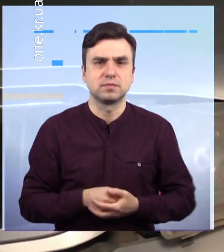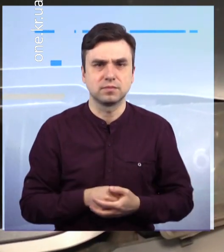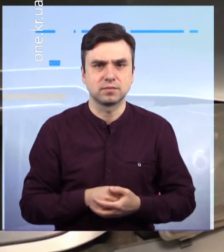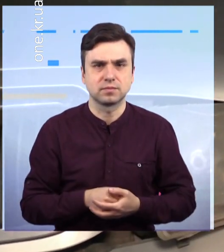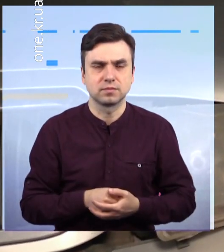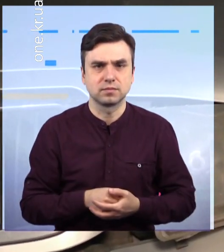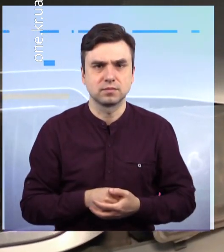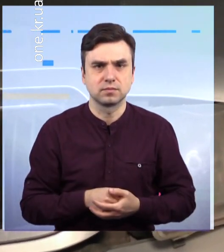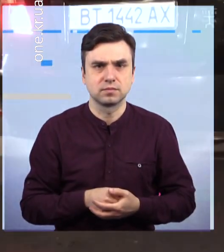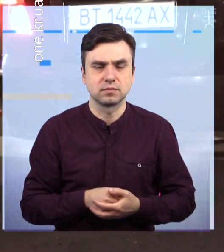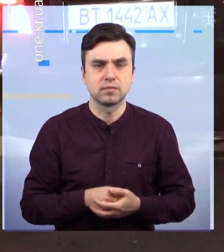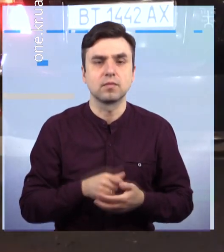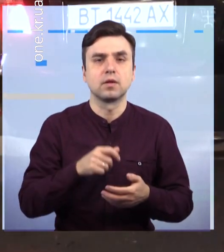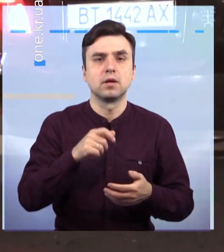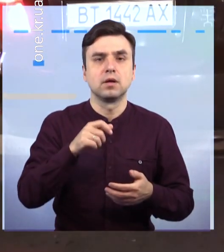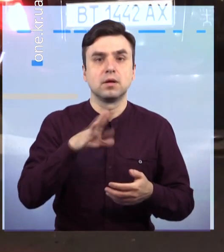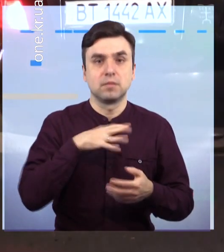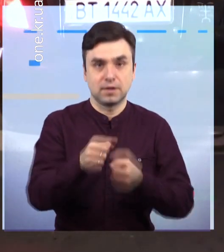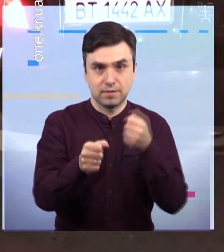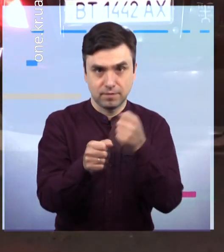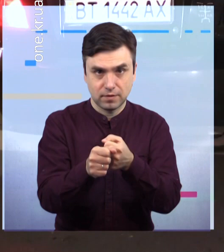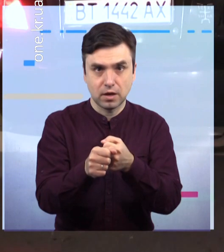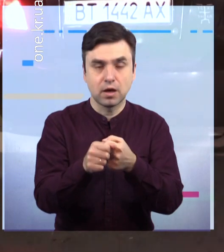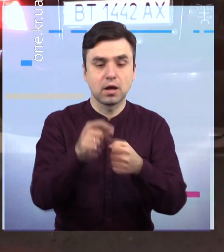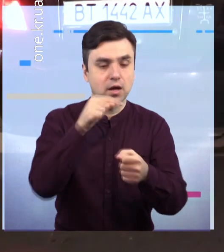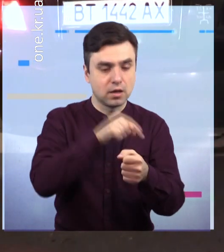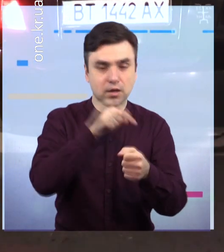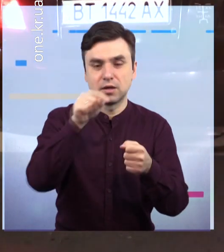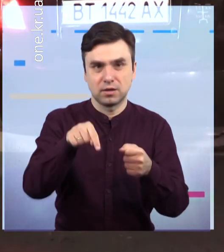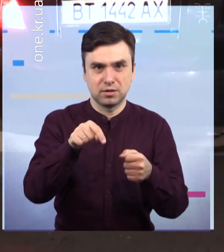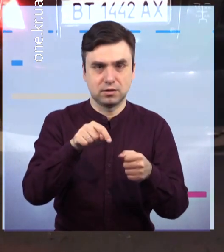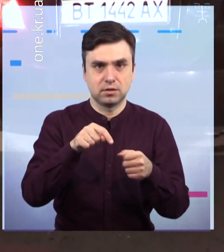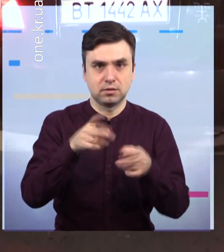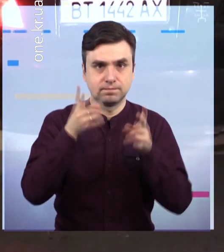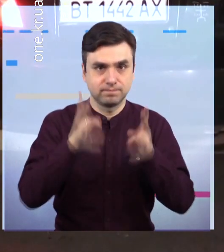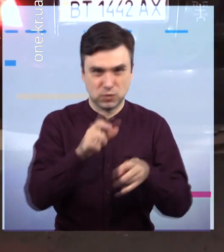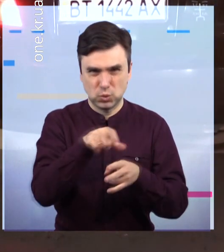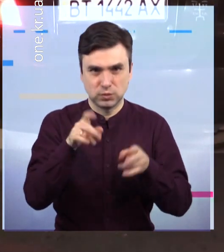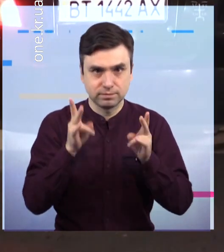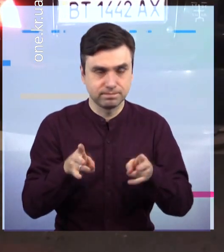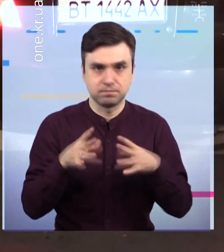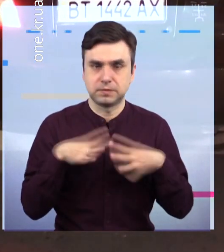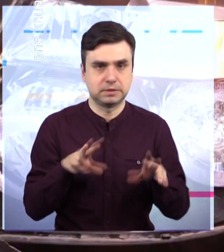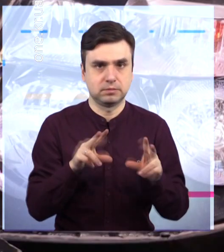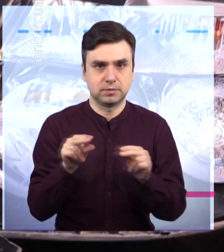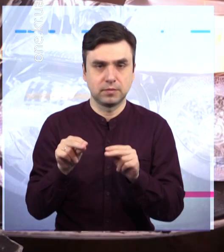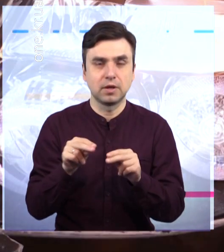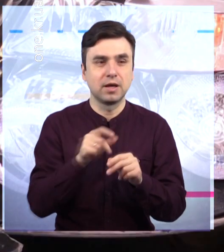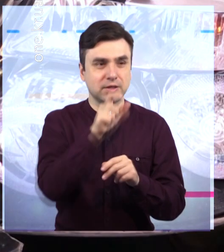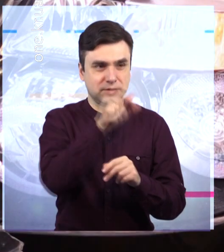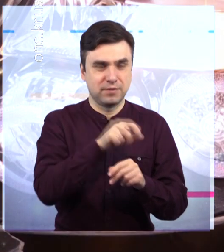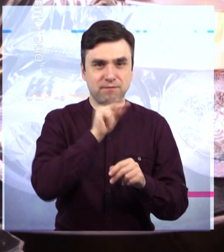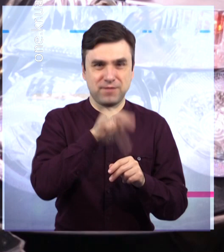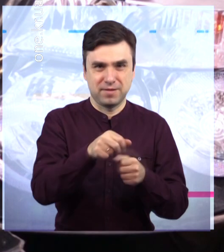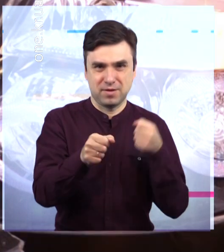велосипедній доріжці. Однак не вийшло. В результаті зіткнення у «Шевроле» вирвалося та вилетіло заднє праве колесо і зім